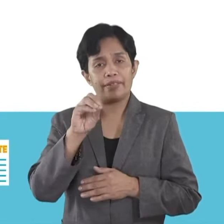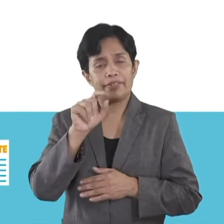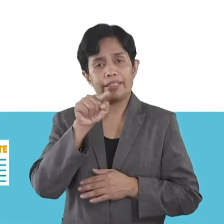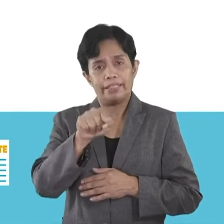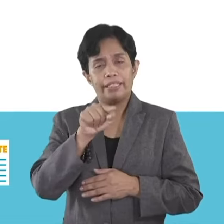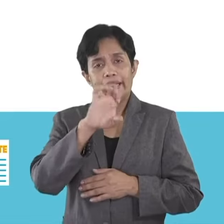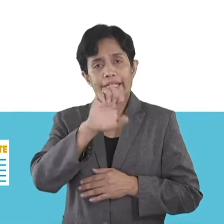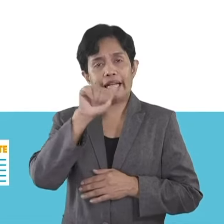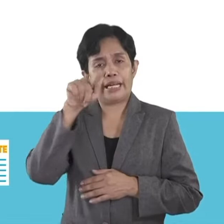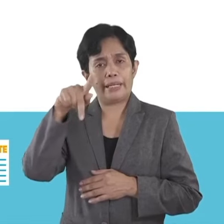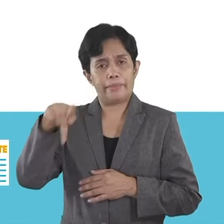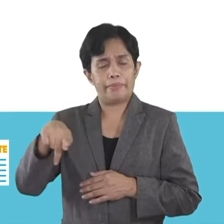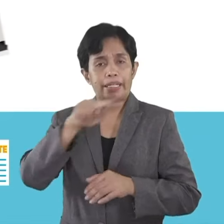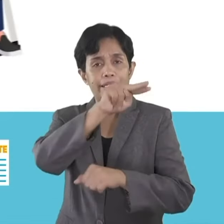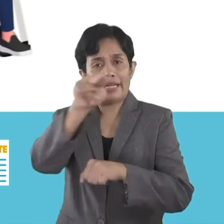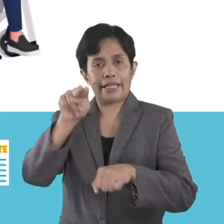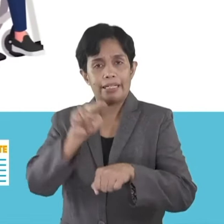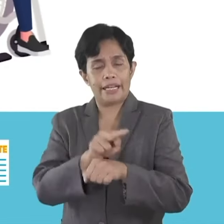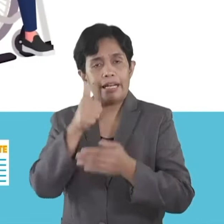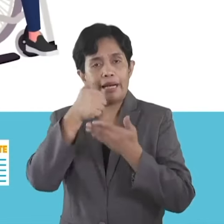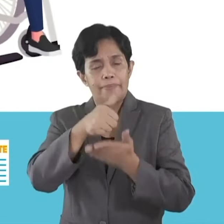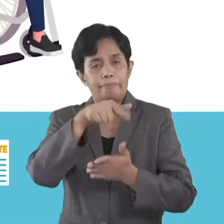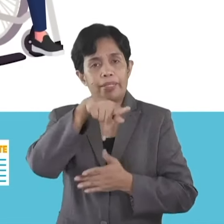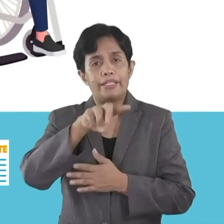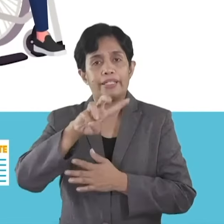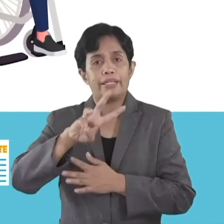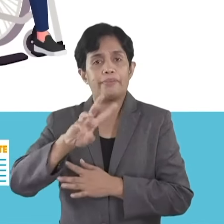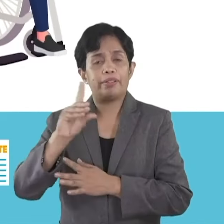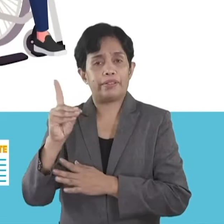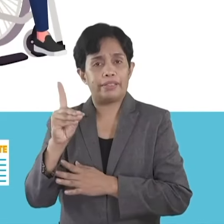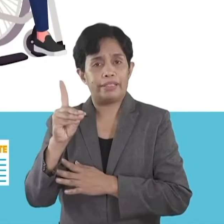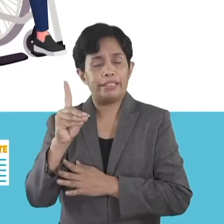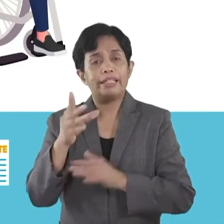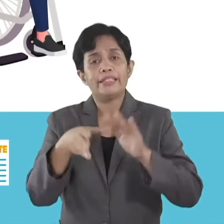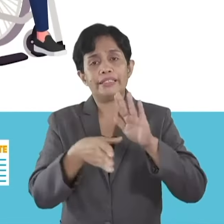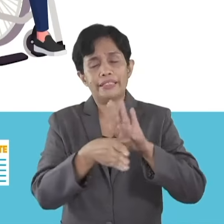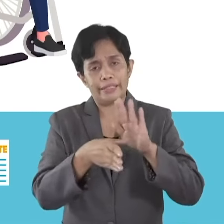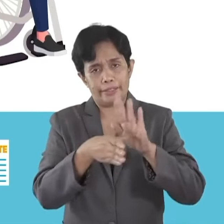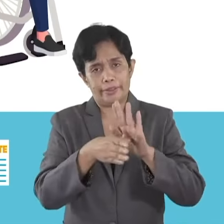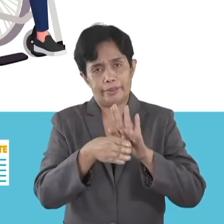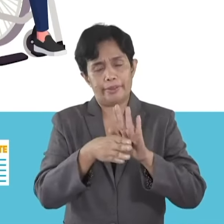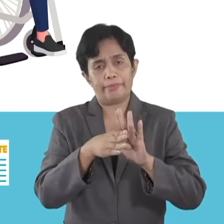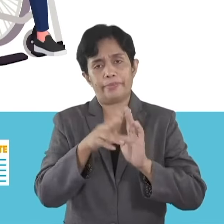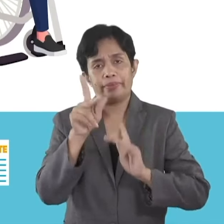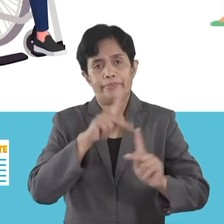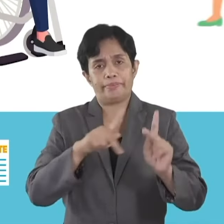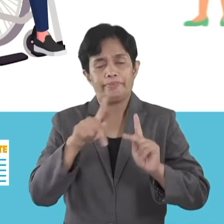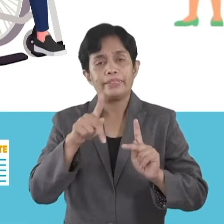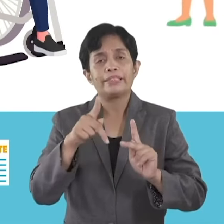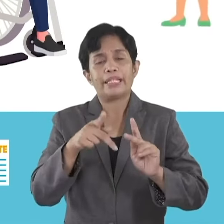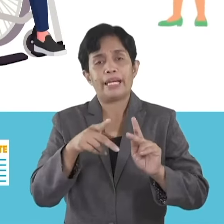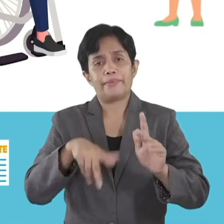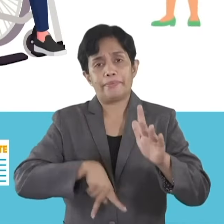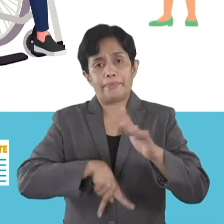EAPPs sa Tibok Nasod sa pagtabang sa mga butanting PWDs, senior citizens, o buntis